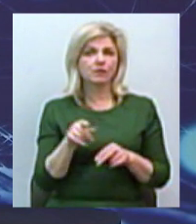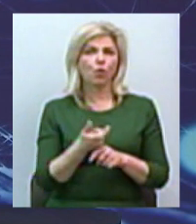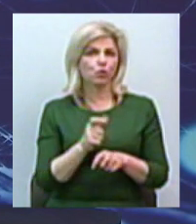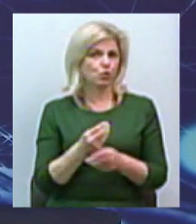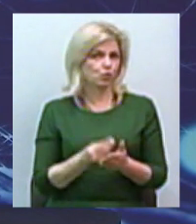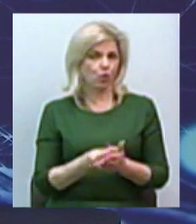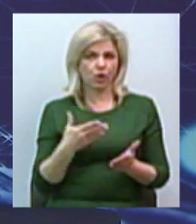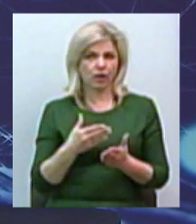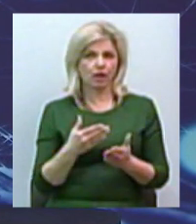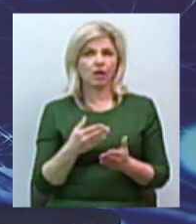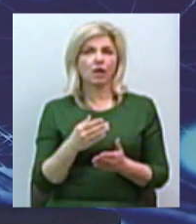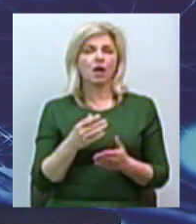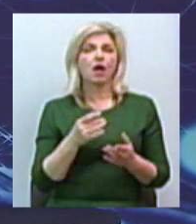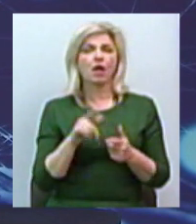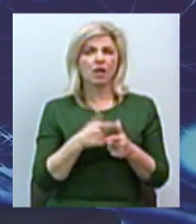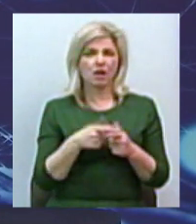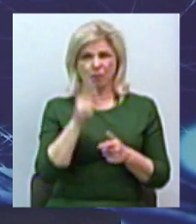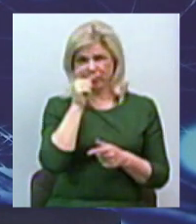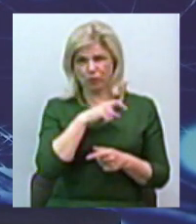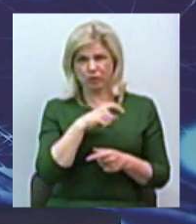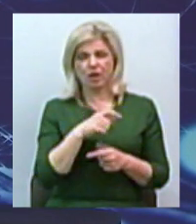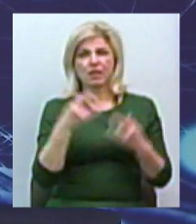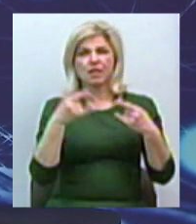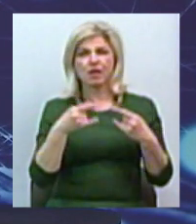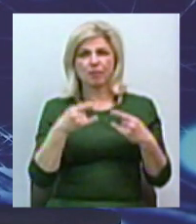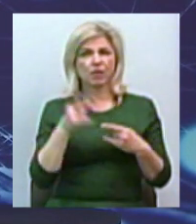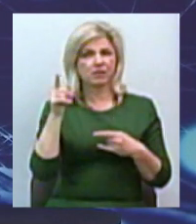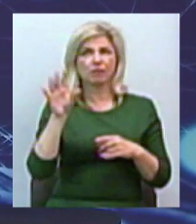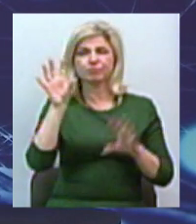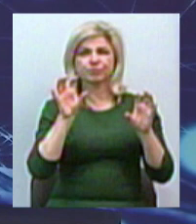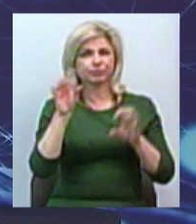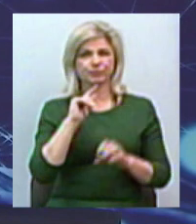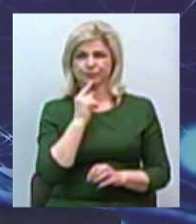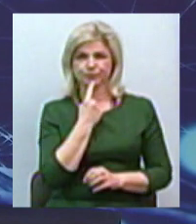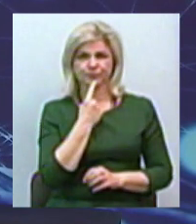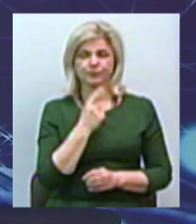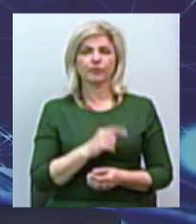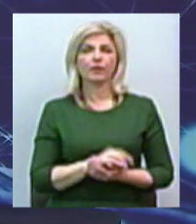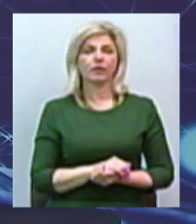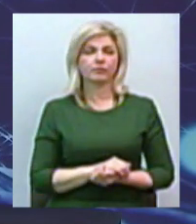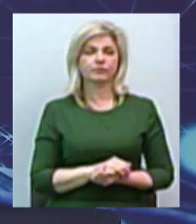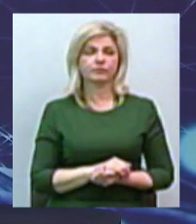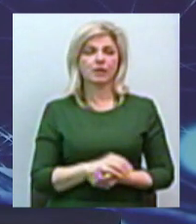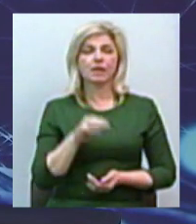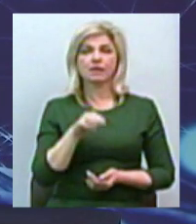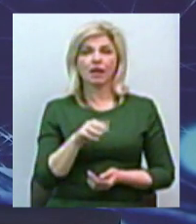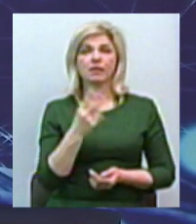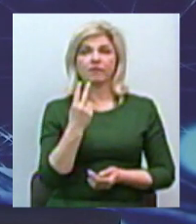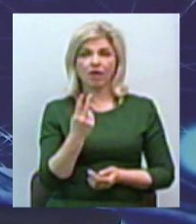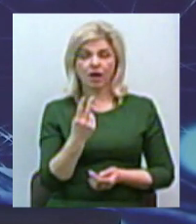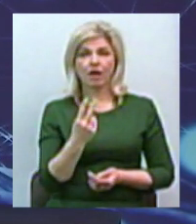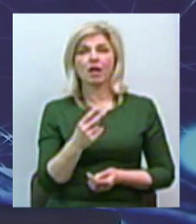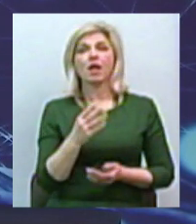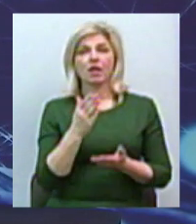дорогі або дуже паршиві. Телебачення там не скачаєш. Передавачі Т2 стоять у